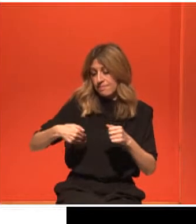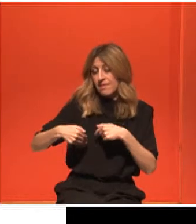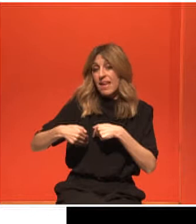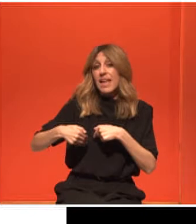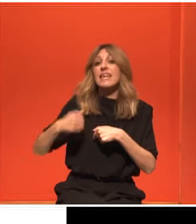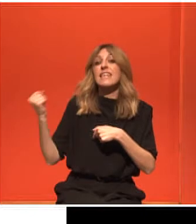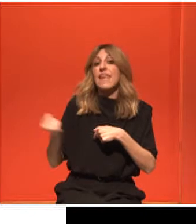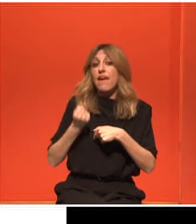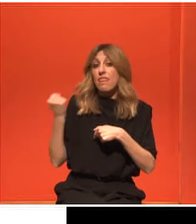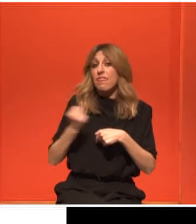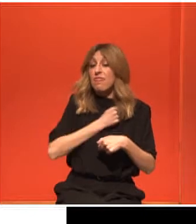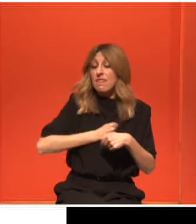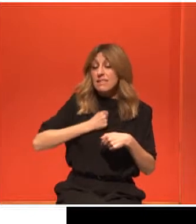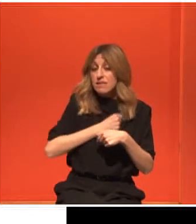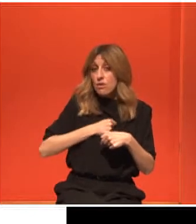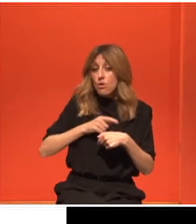ξεκινάει ο καρκίνος του μαστού.